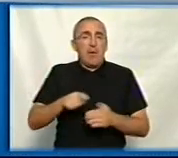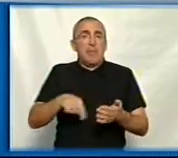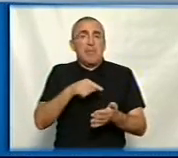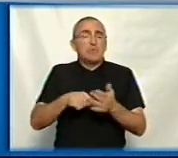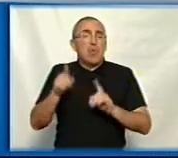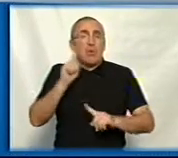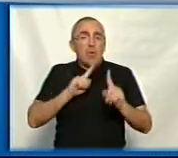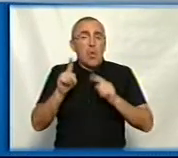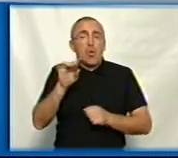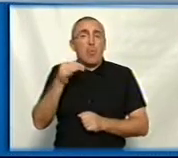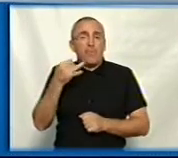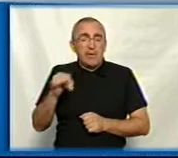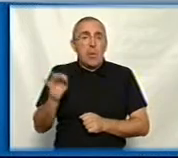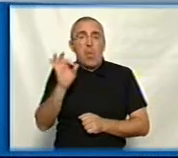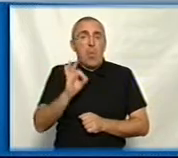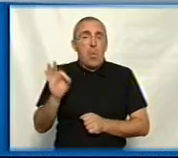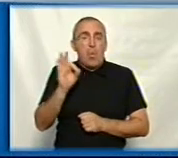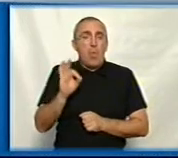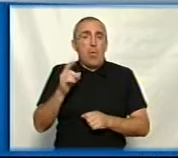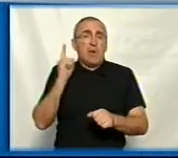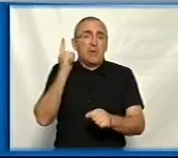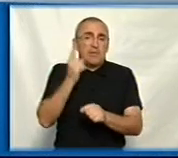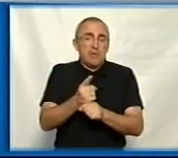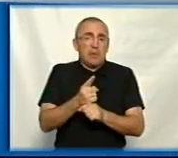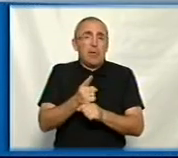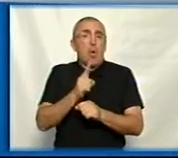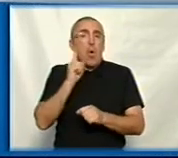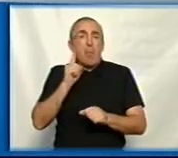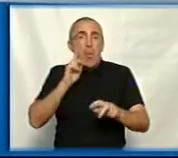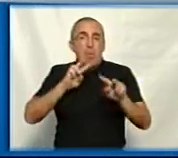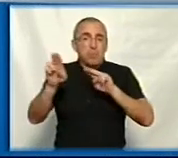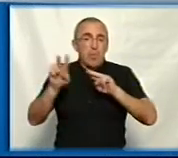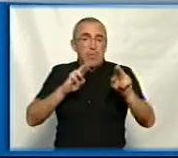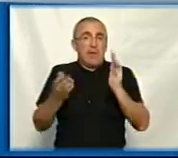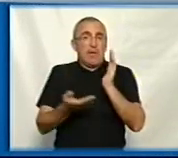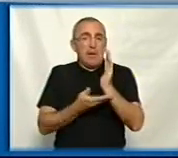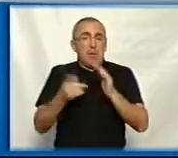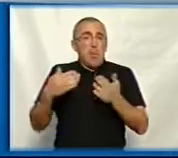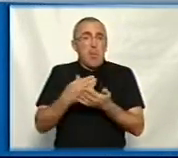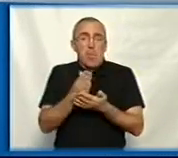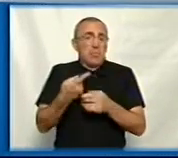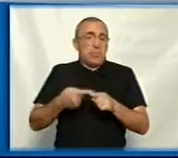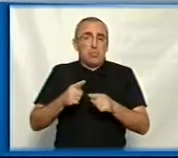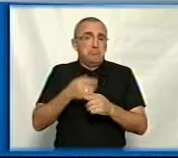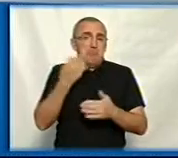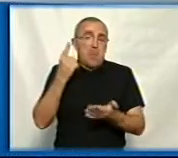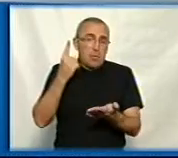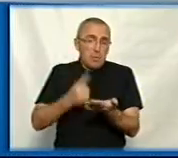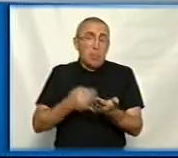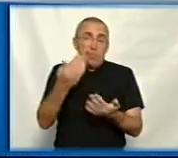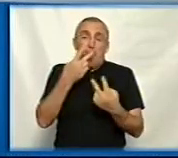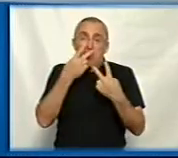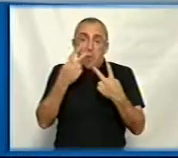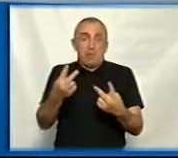ради депутатів Кропивницьку про заборону омолоджувальної обрізки дерев. Так ось політики тут немає. Ми маємо докази цьому. Давайте